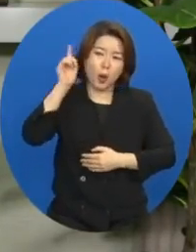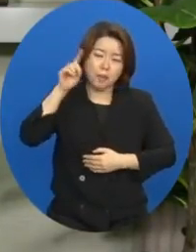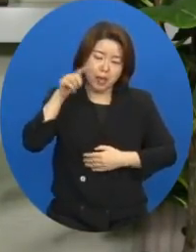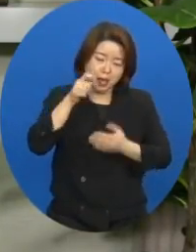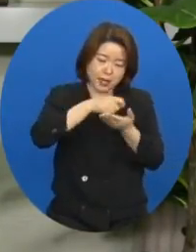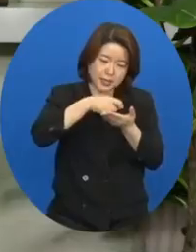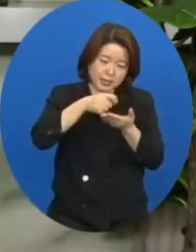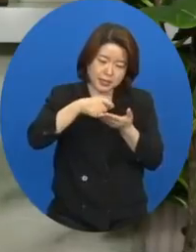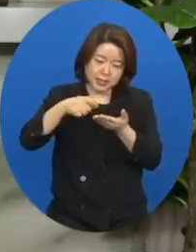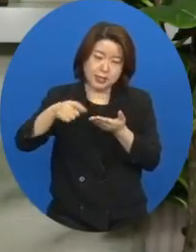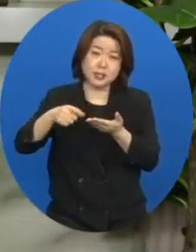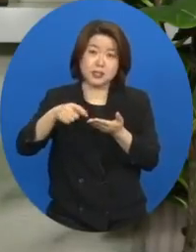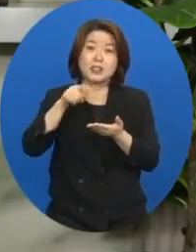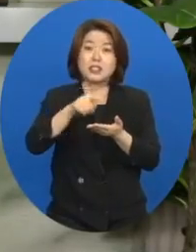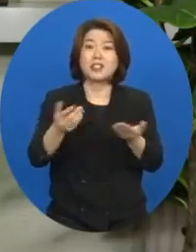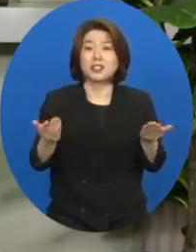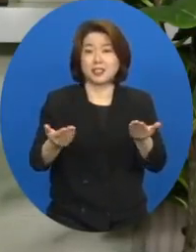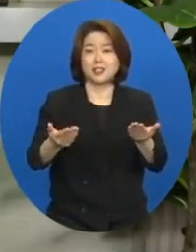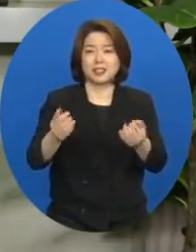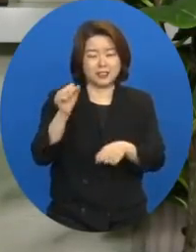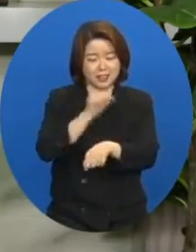일기로 써간 것입니다.